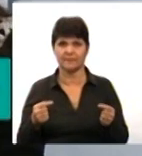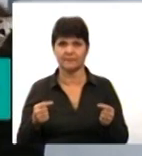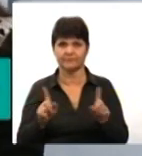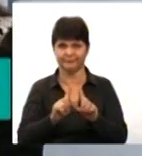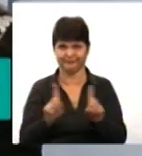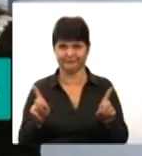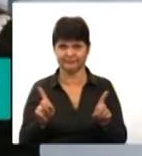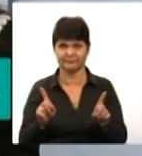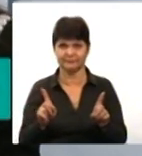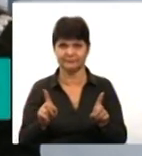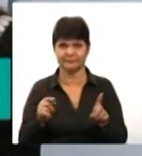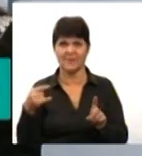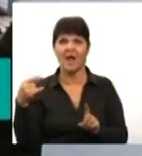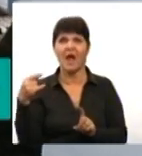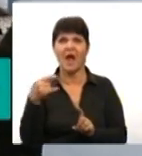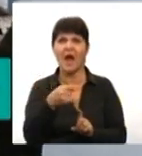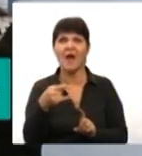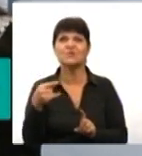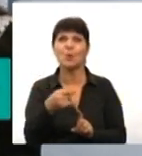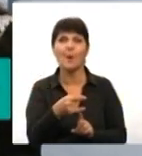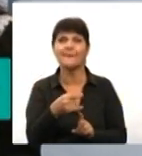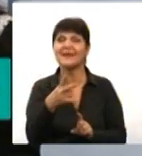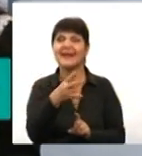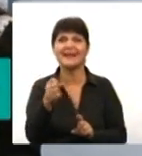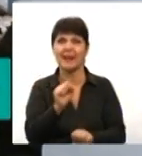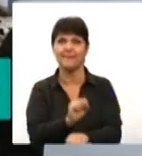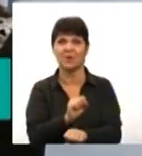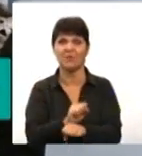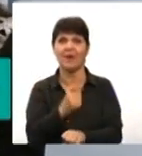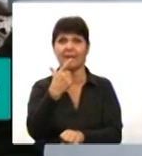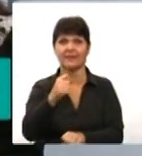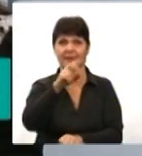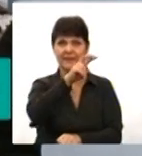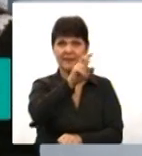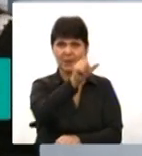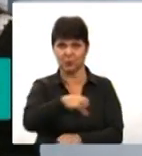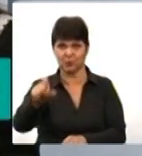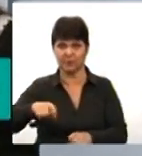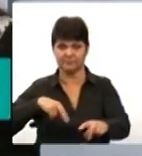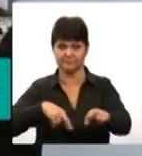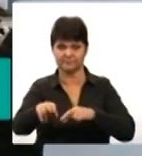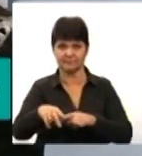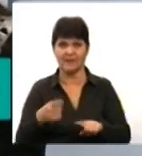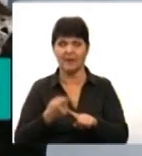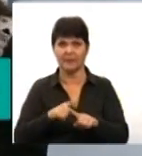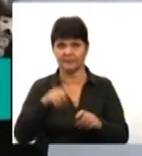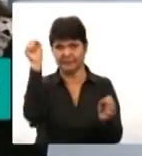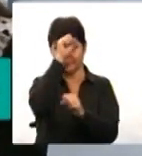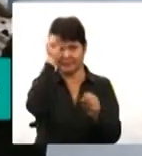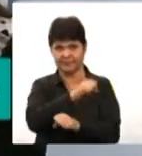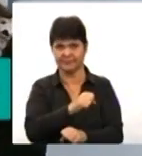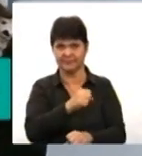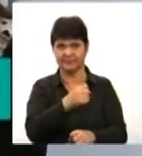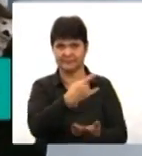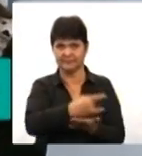того, щоб автомобіль не паркували в зоні, де ходять пішоходи, де тротуар. Тобто це клуби. Хаотична паркувка ви маєте на увазі.